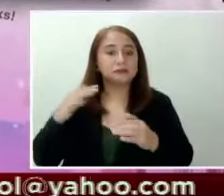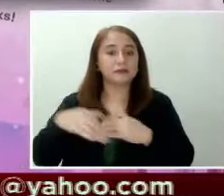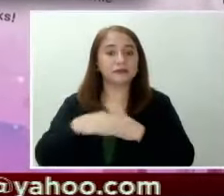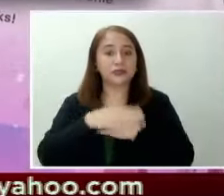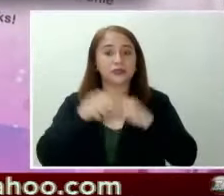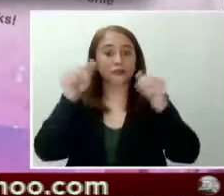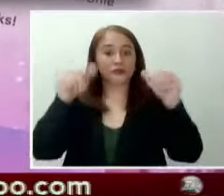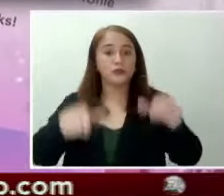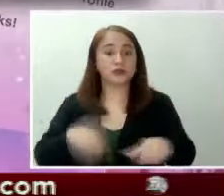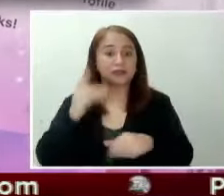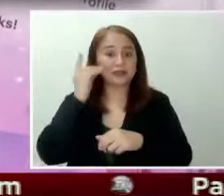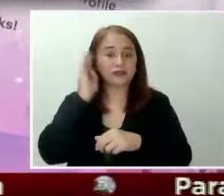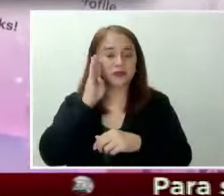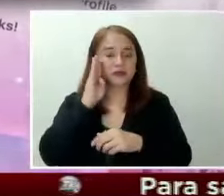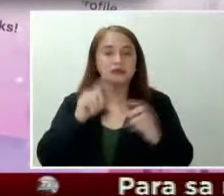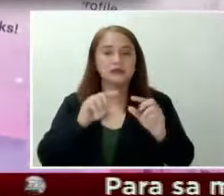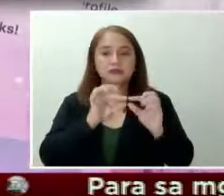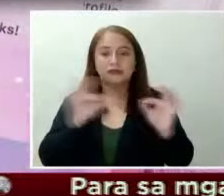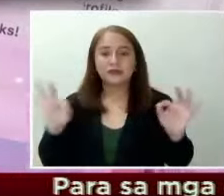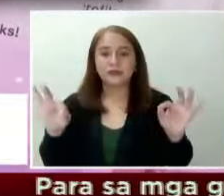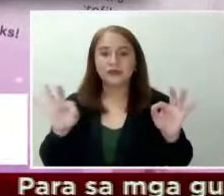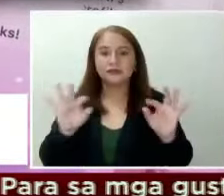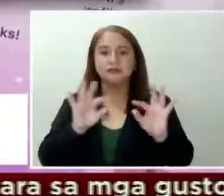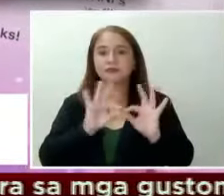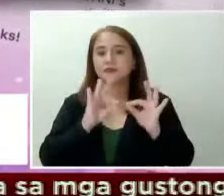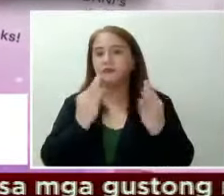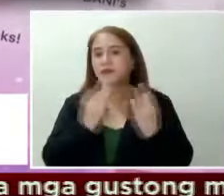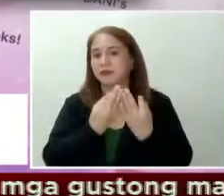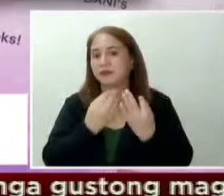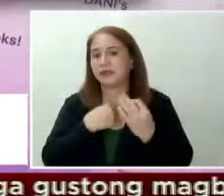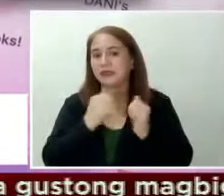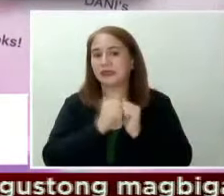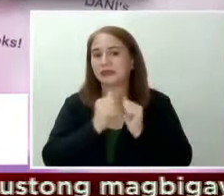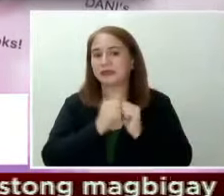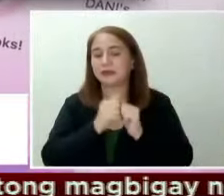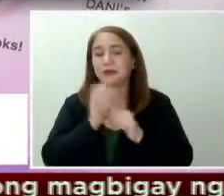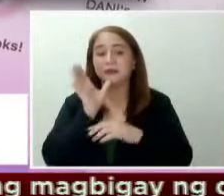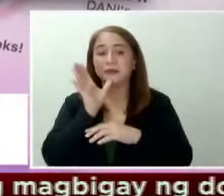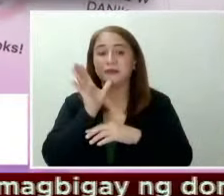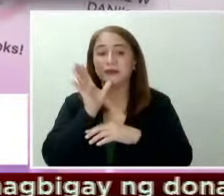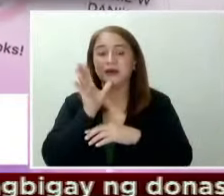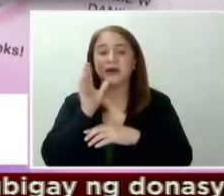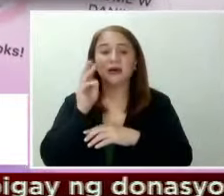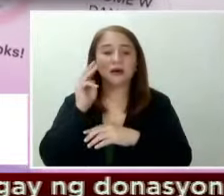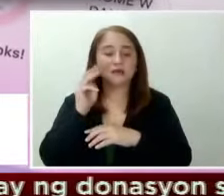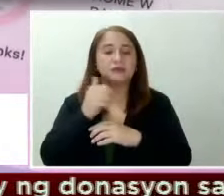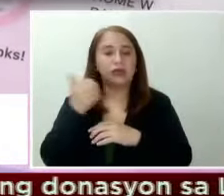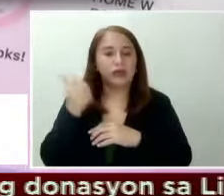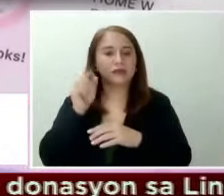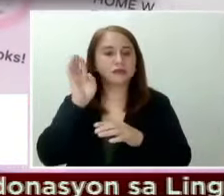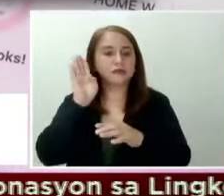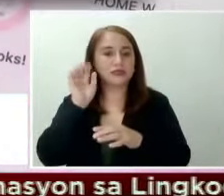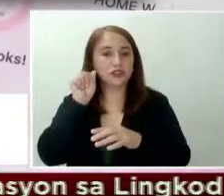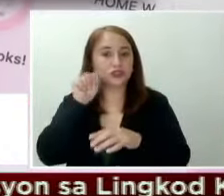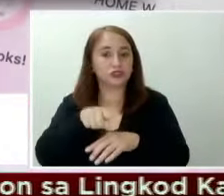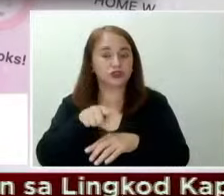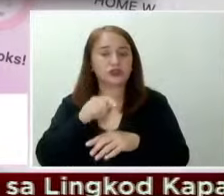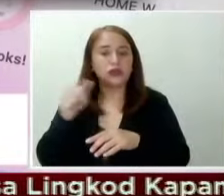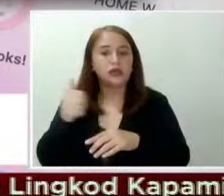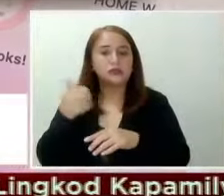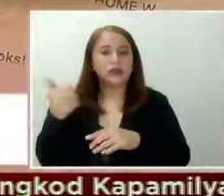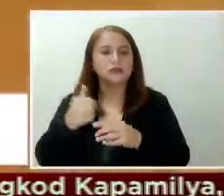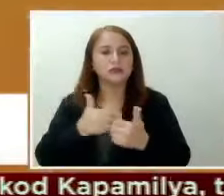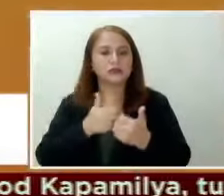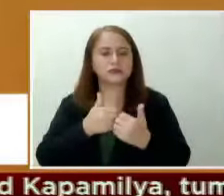Danny. Ang caption, May familia. Kung saan kasama ang inang si Marjorie Barreto, kapatid na si Julia Barreto, pati na si Gerald